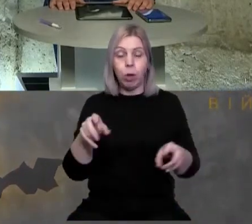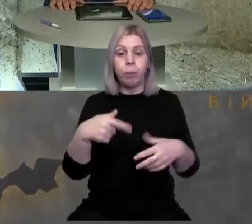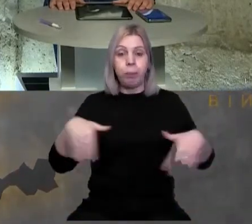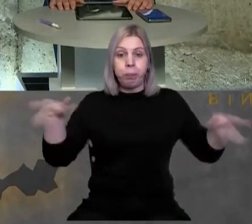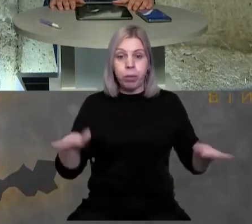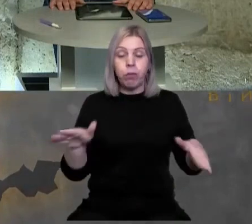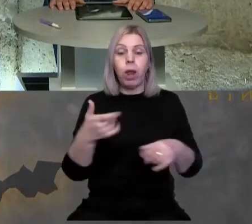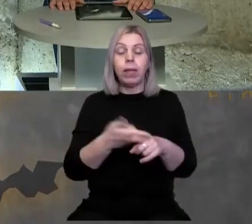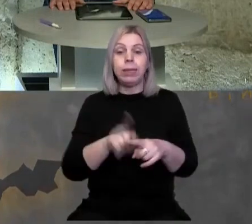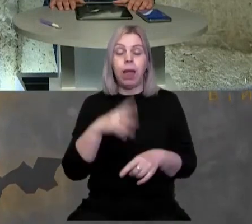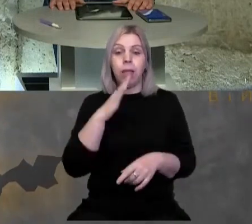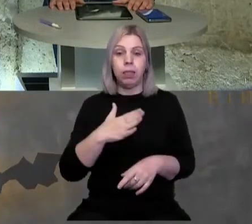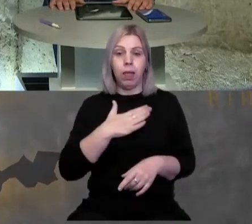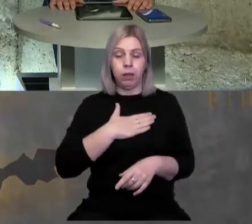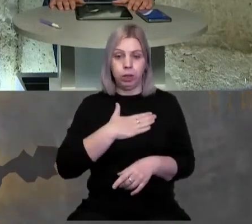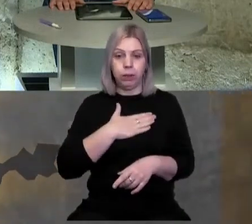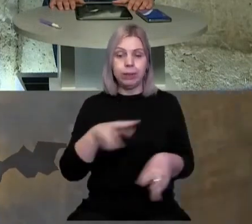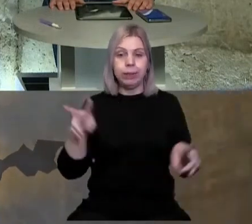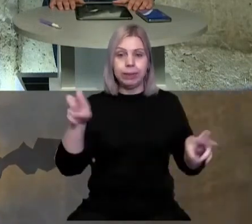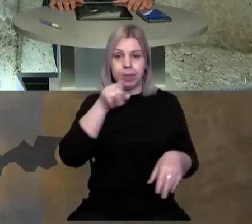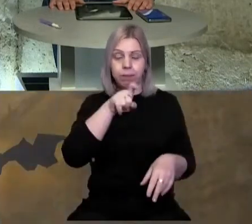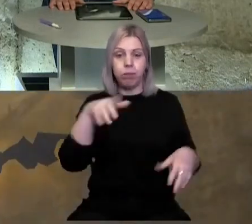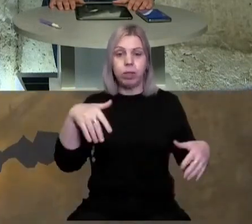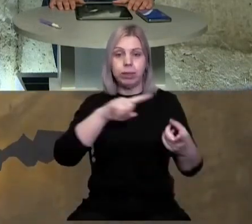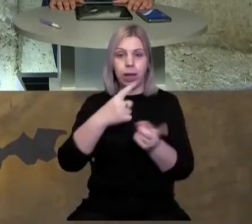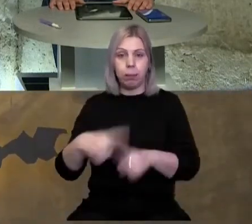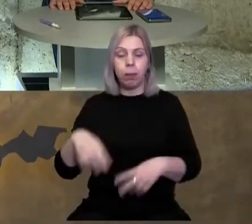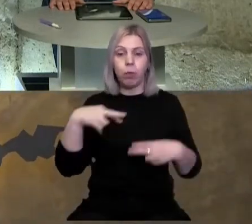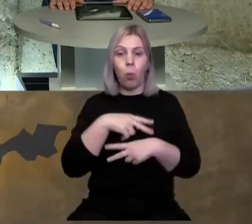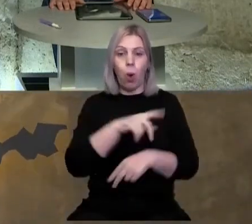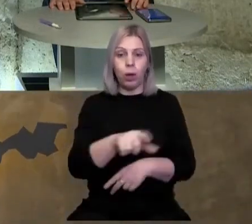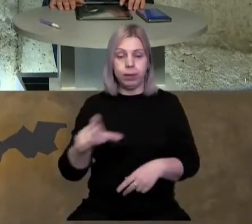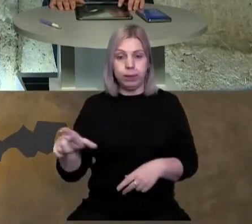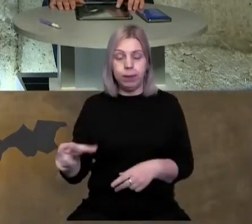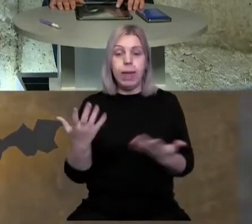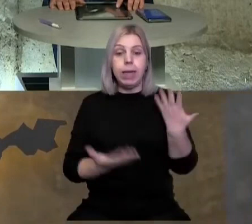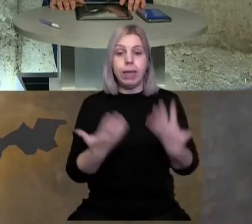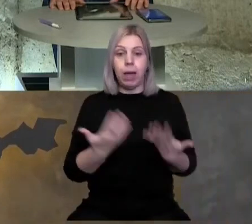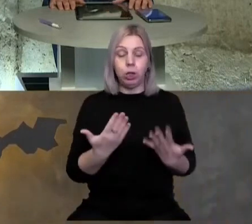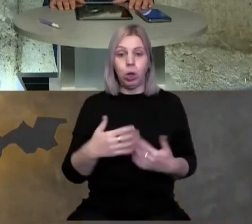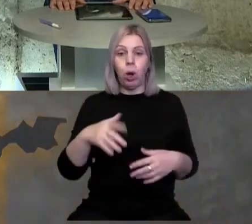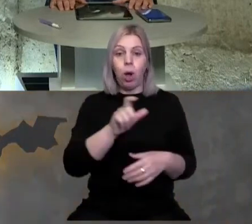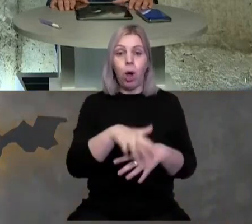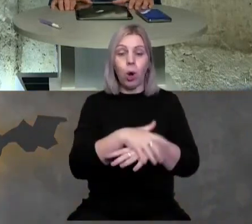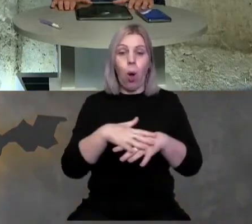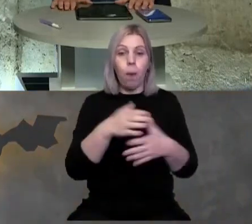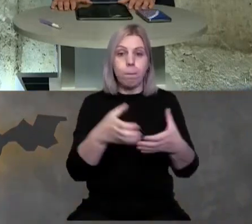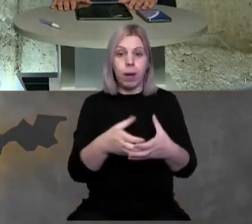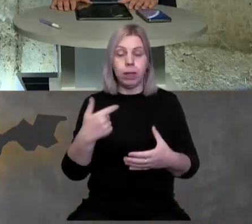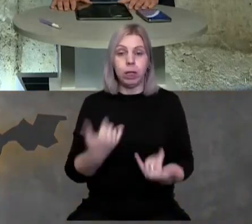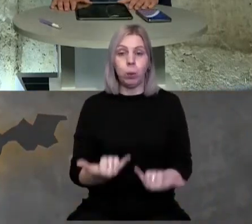наш символ закарпатських угорців. І якщо громада нас